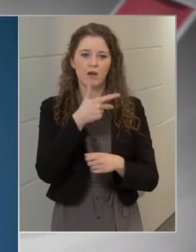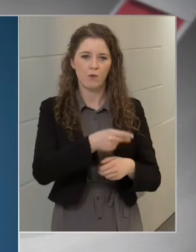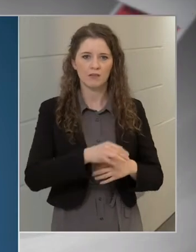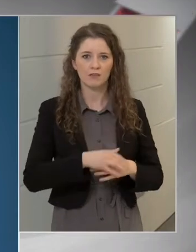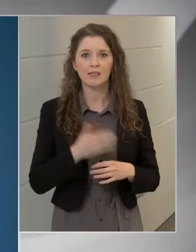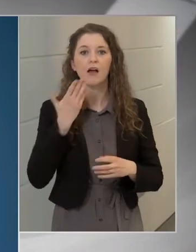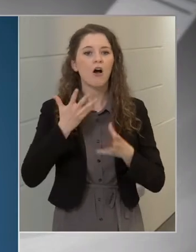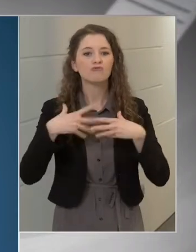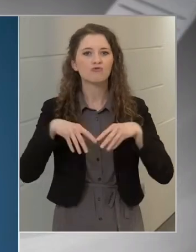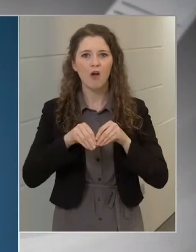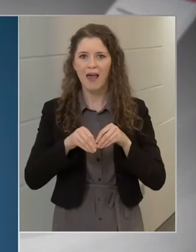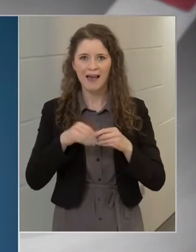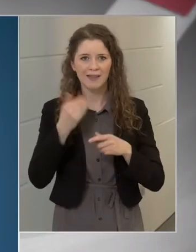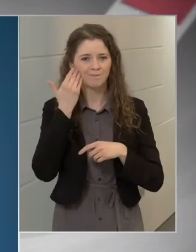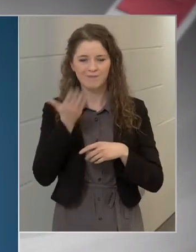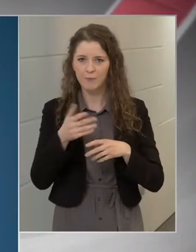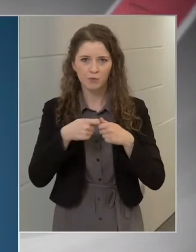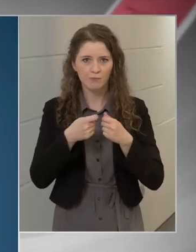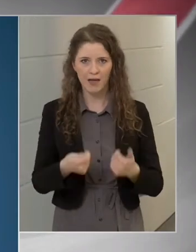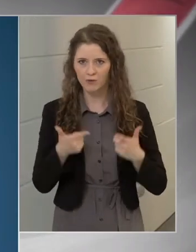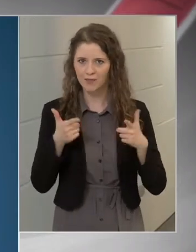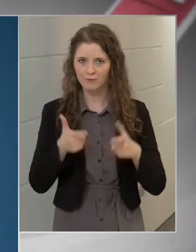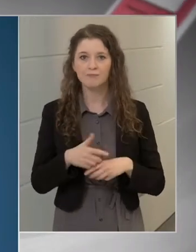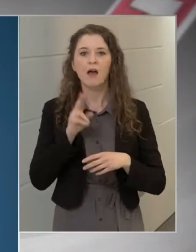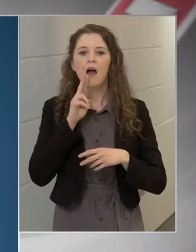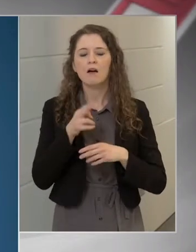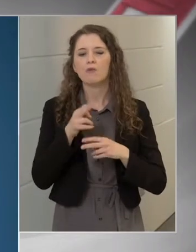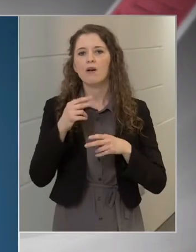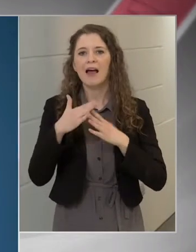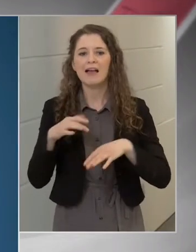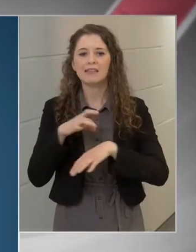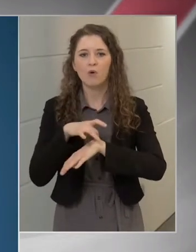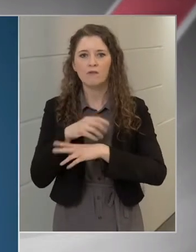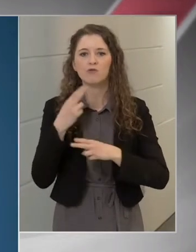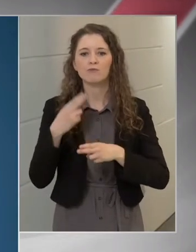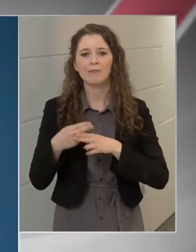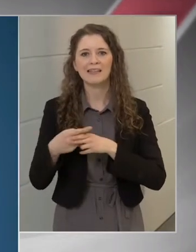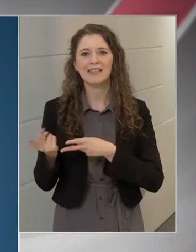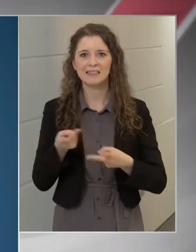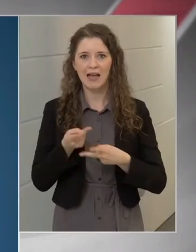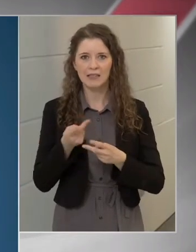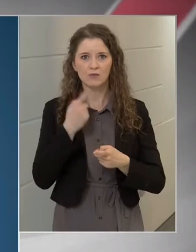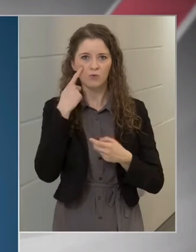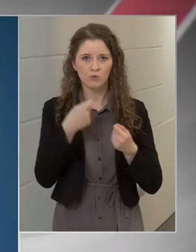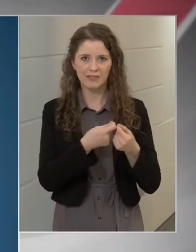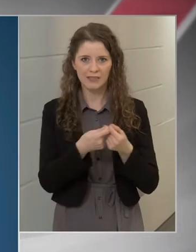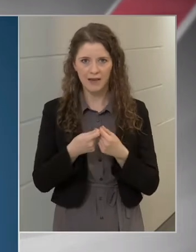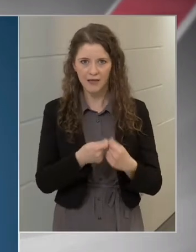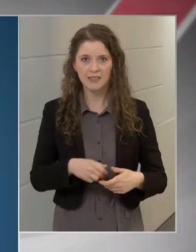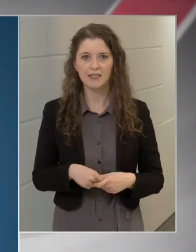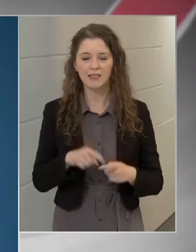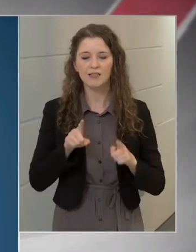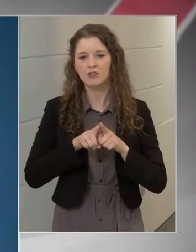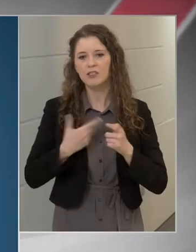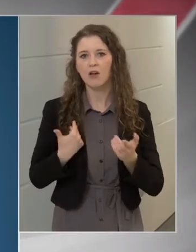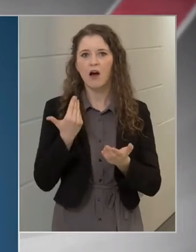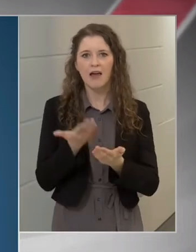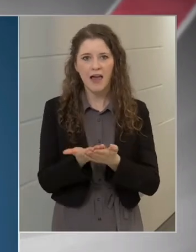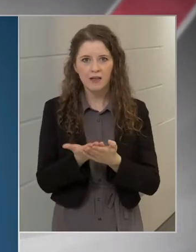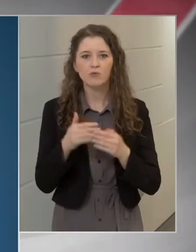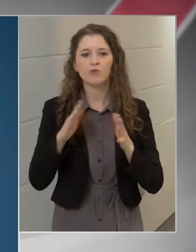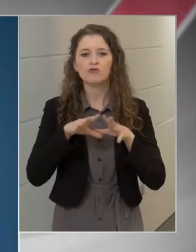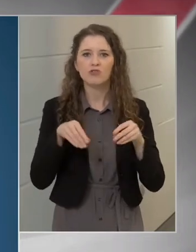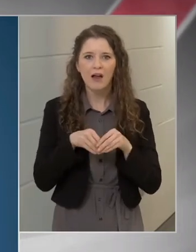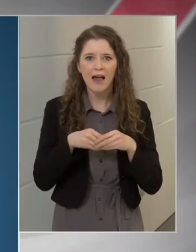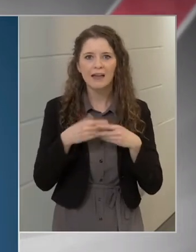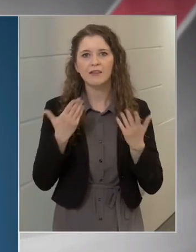tudja megoldani, akkor a házi orvos betegszállítót is szervezhet hozzá. Ez esetben ajánlott a családi vagy külső